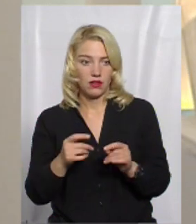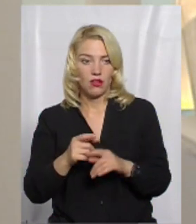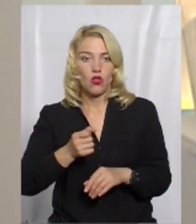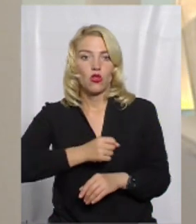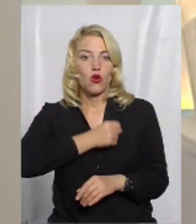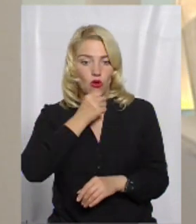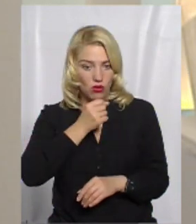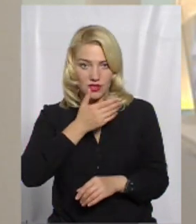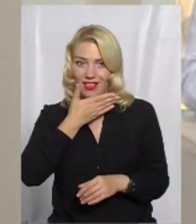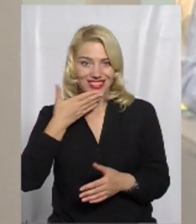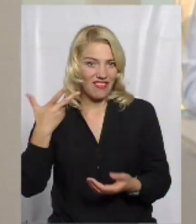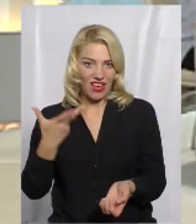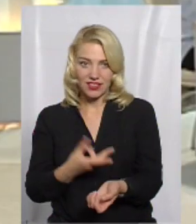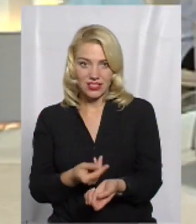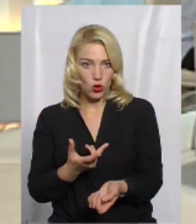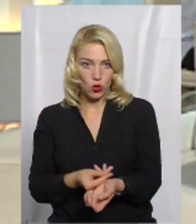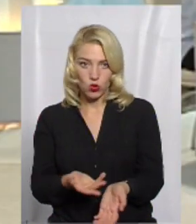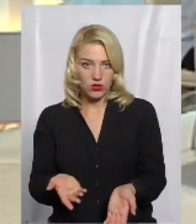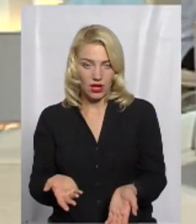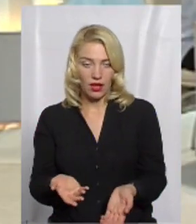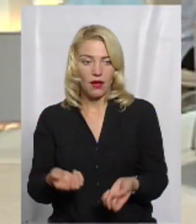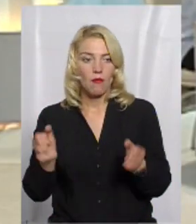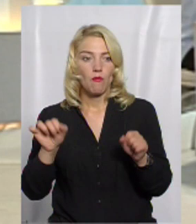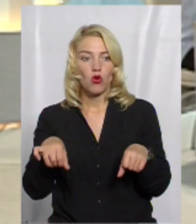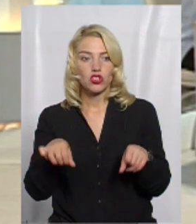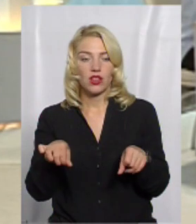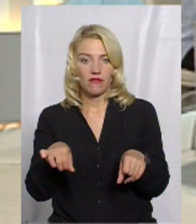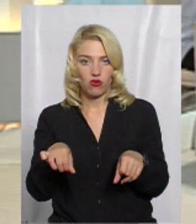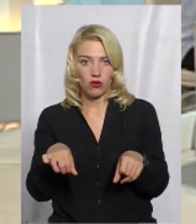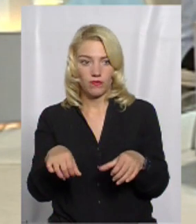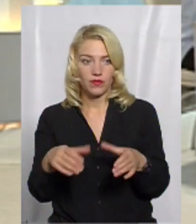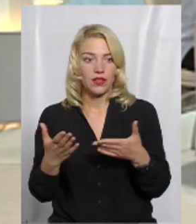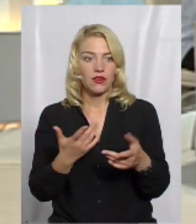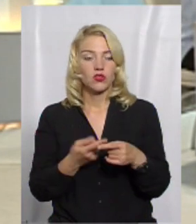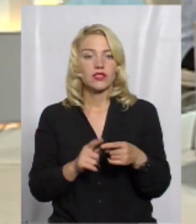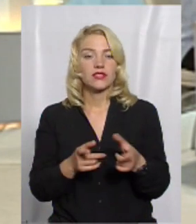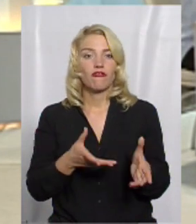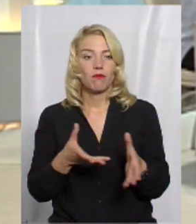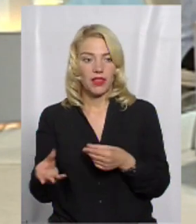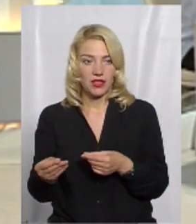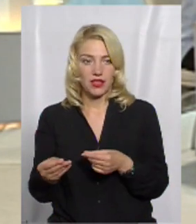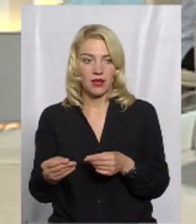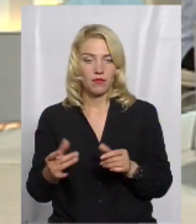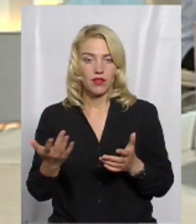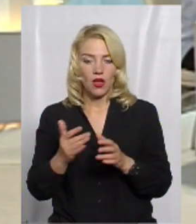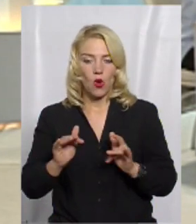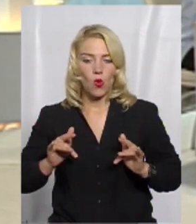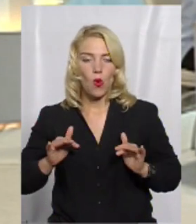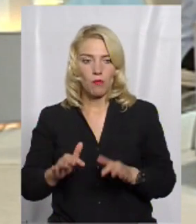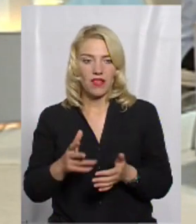Дорослі не вакцинуються. Можливо, якось на це вплине кампанія?